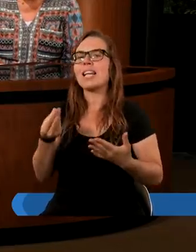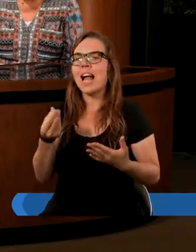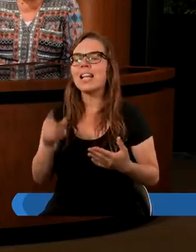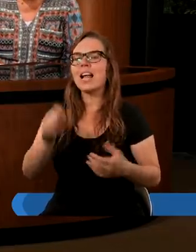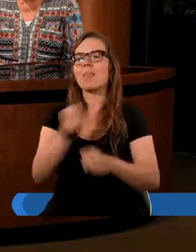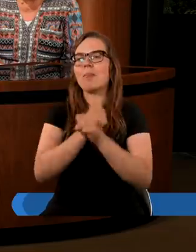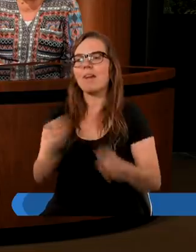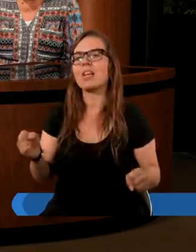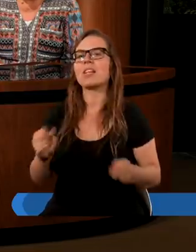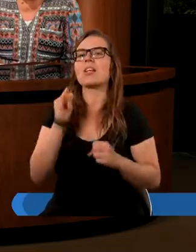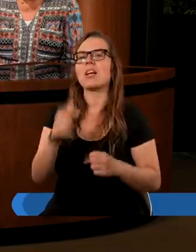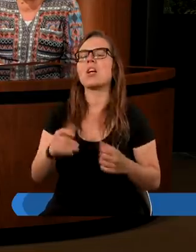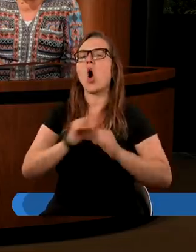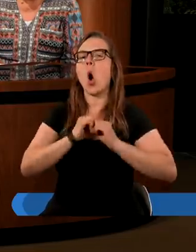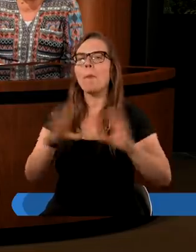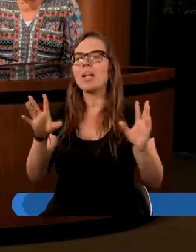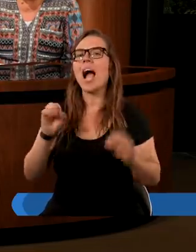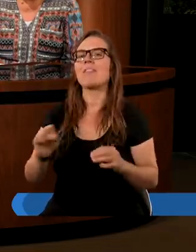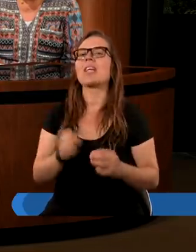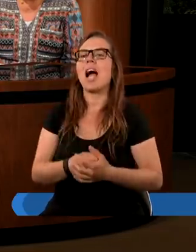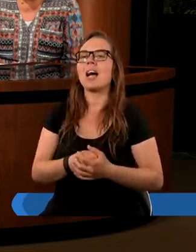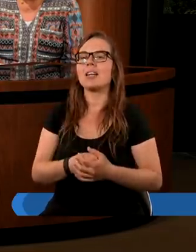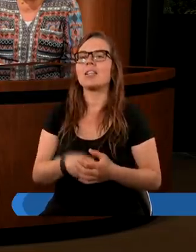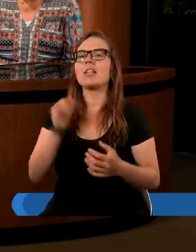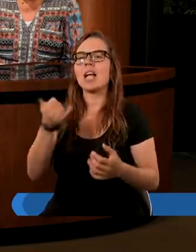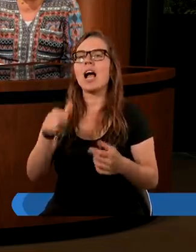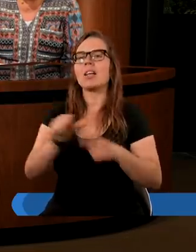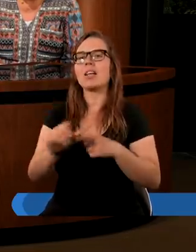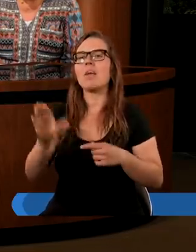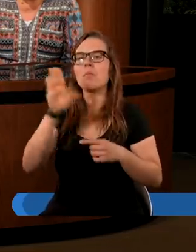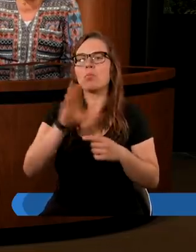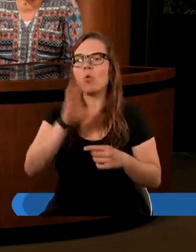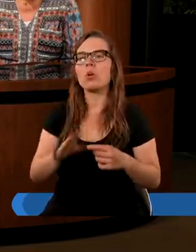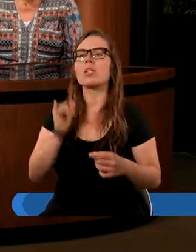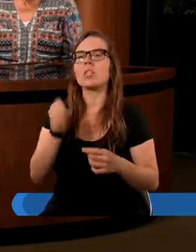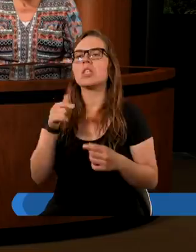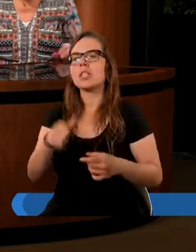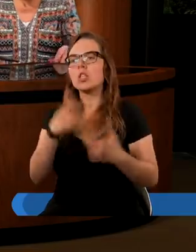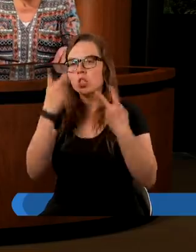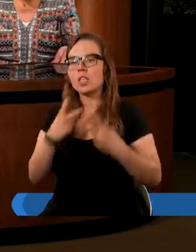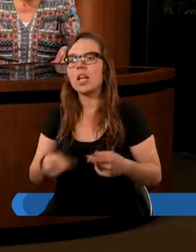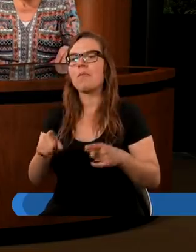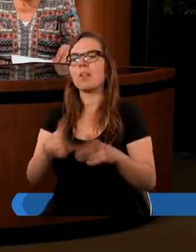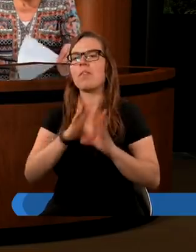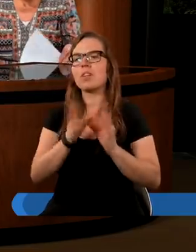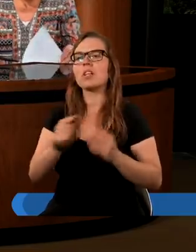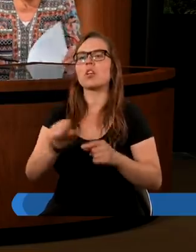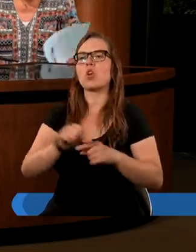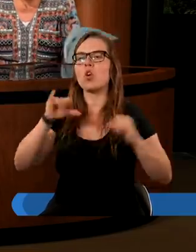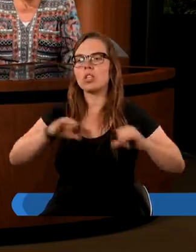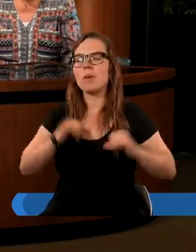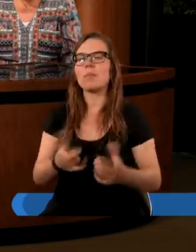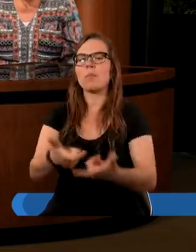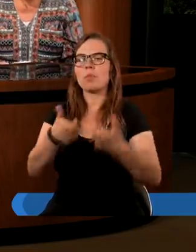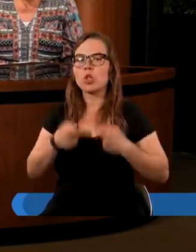zbawienia, objawia, jakim jest Bóg. No i czytamy wtedy, wszystkich do siebie